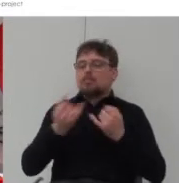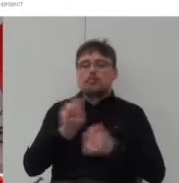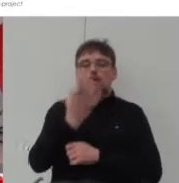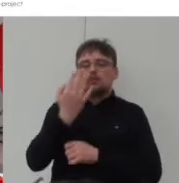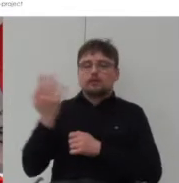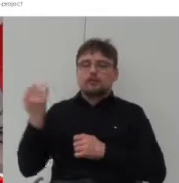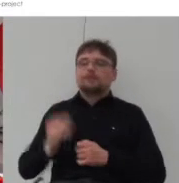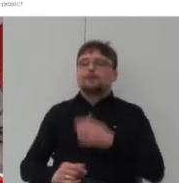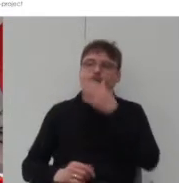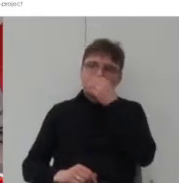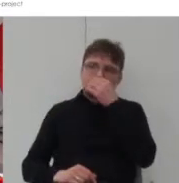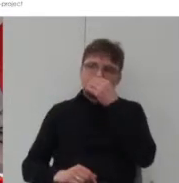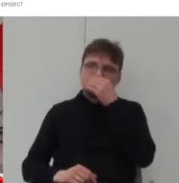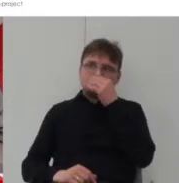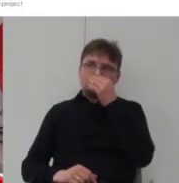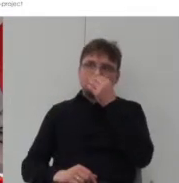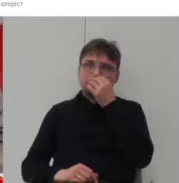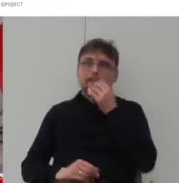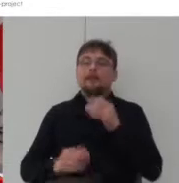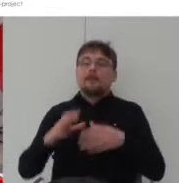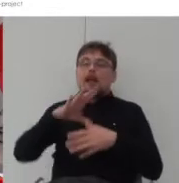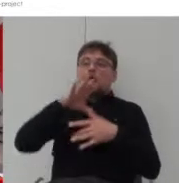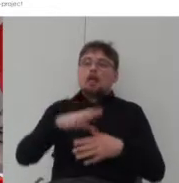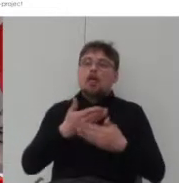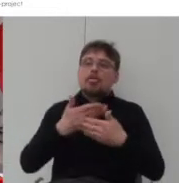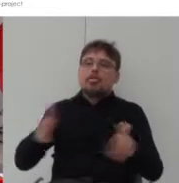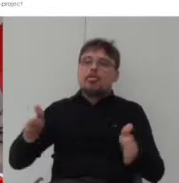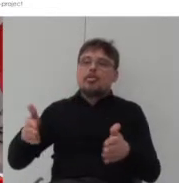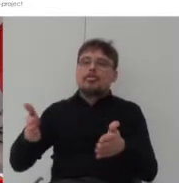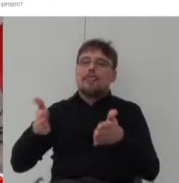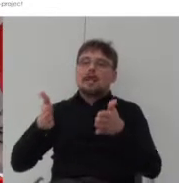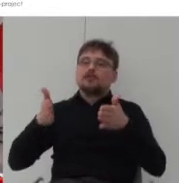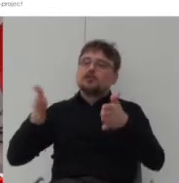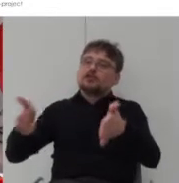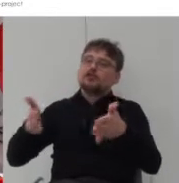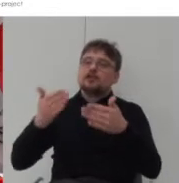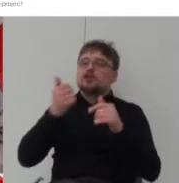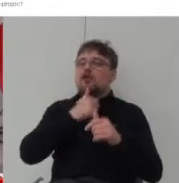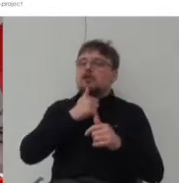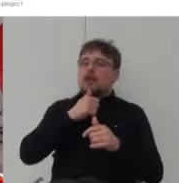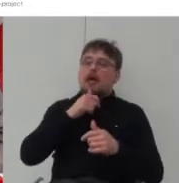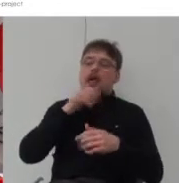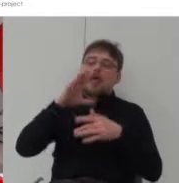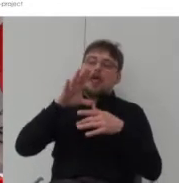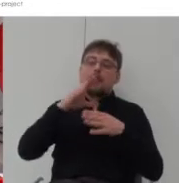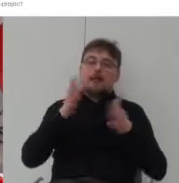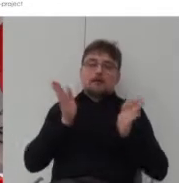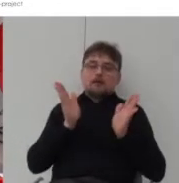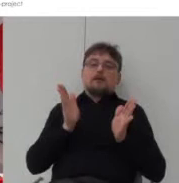i otwiera się ona w kierunku tego zielonego dziedzinca natomiast ta klatka jest bardziej zamknięta od strony